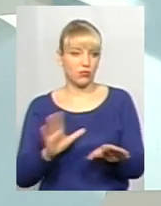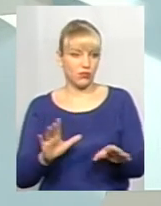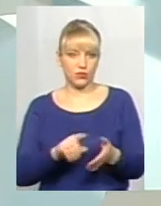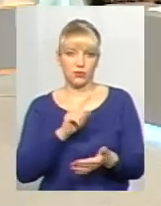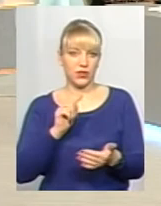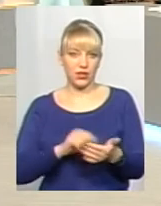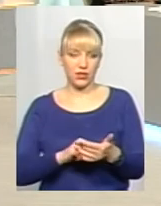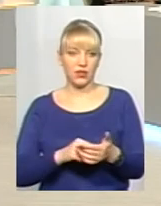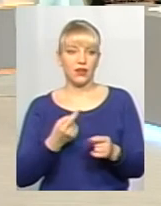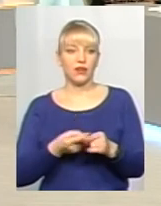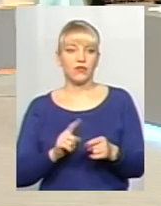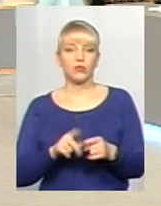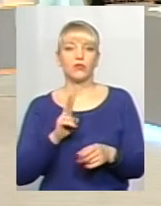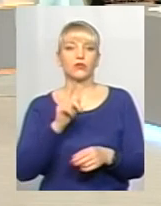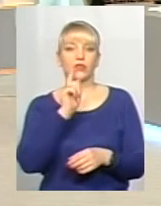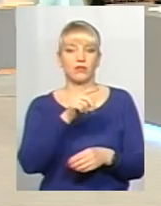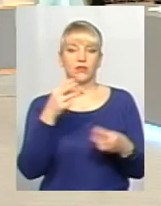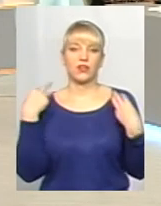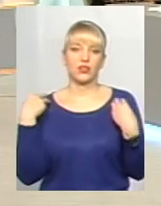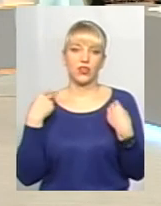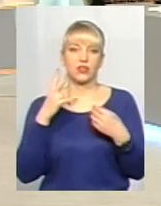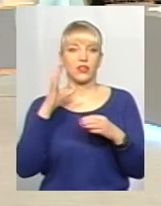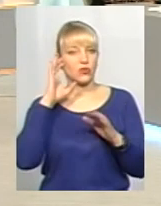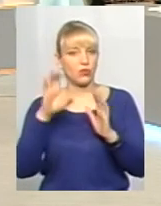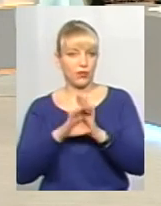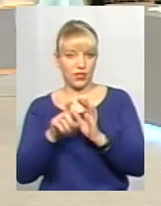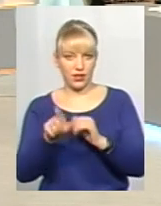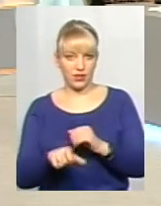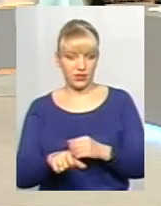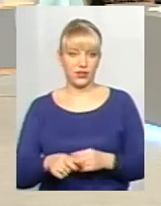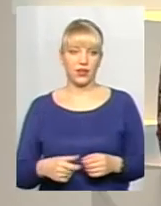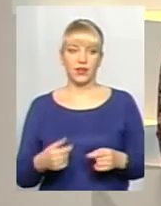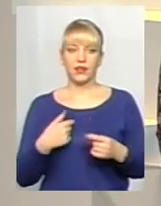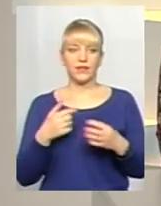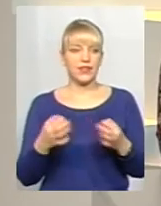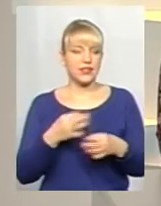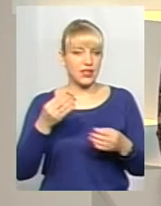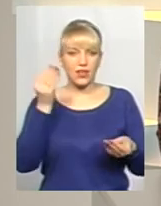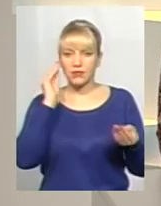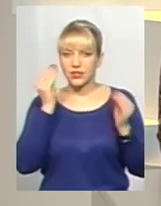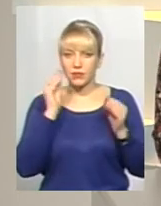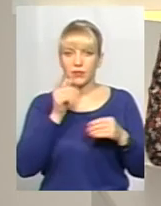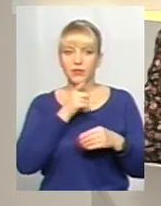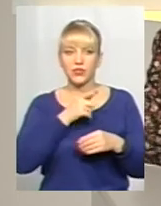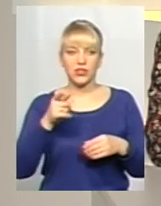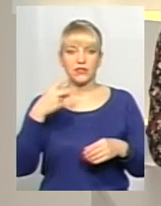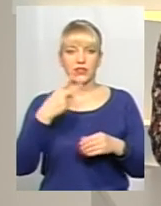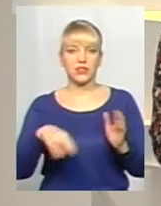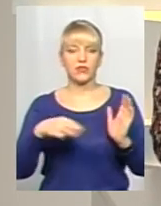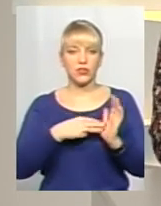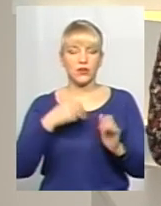в тому, хто там начальник, а хто підлеглий. Тобто, ні з якими стереотипами під час 28